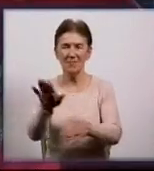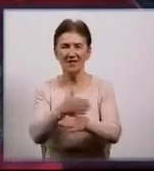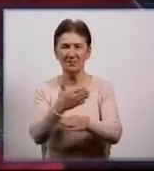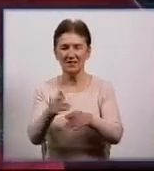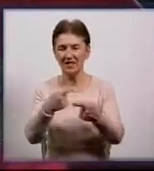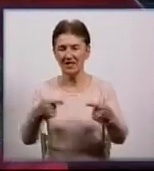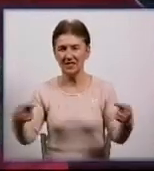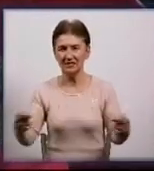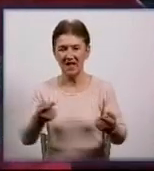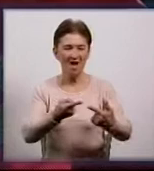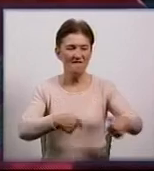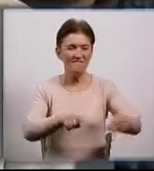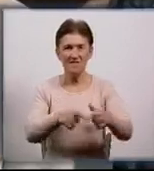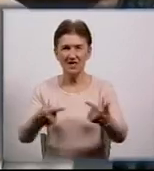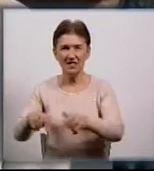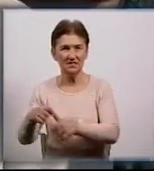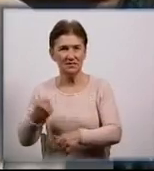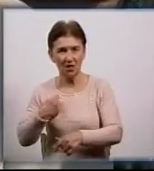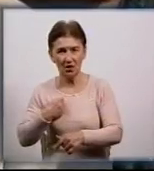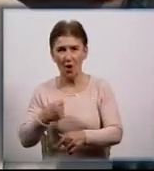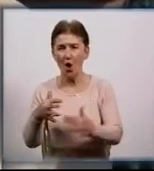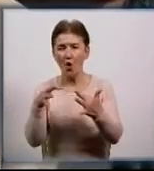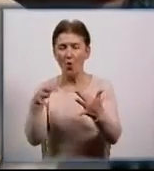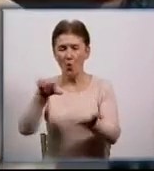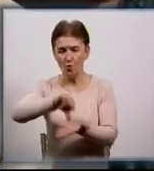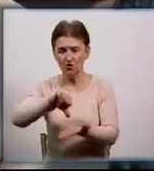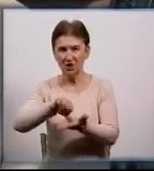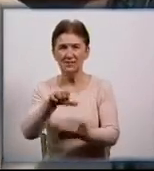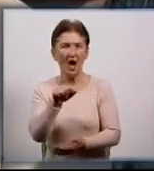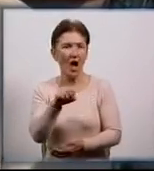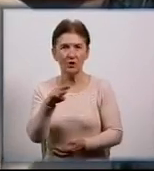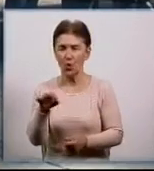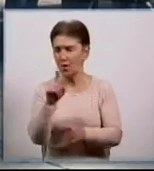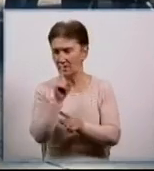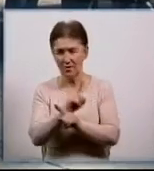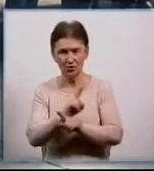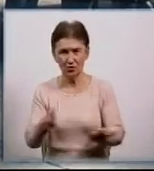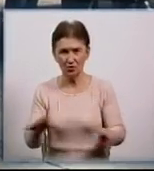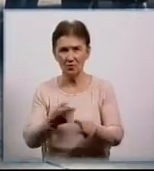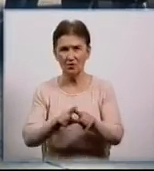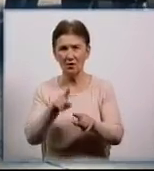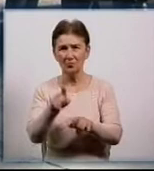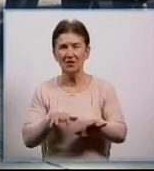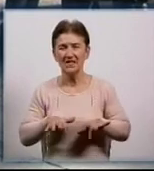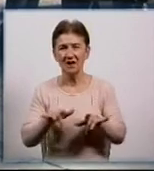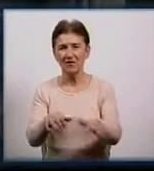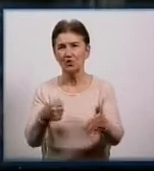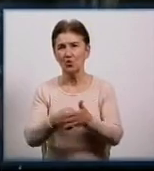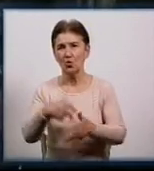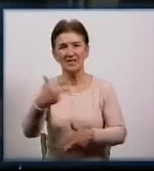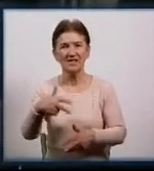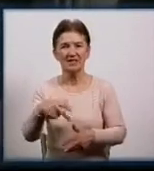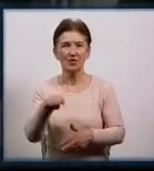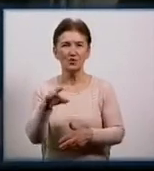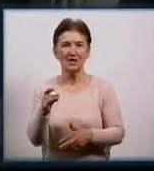війська. Участі в АТО строковики не братимуть. Відправка призовників з обласного збірного пункту триватимуть до 30 травня.